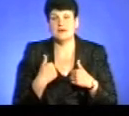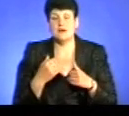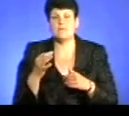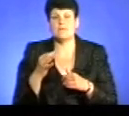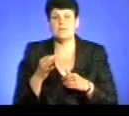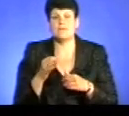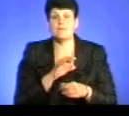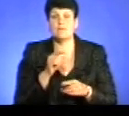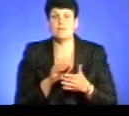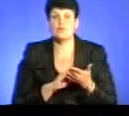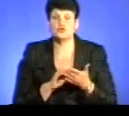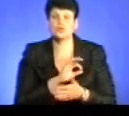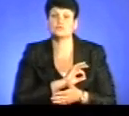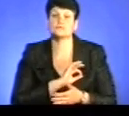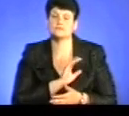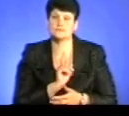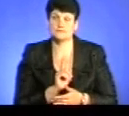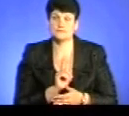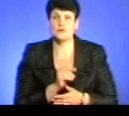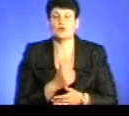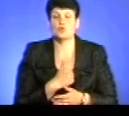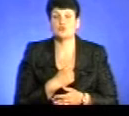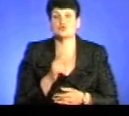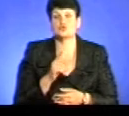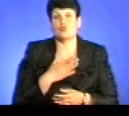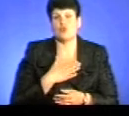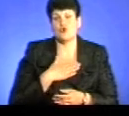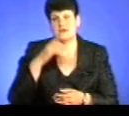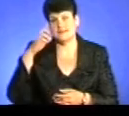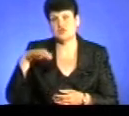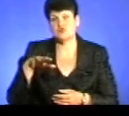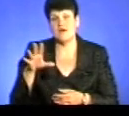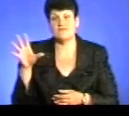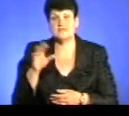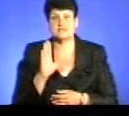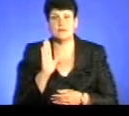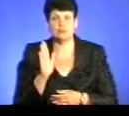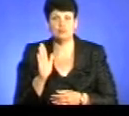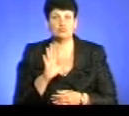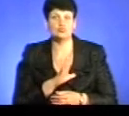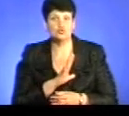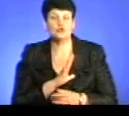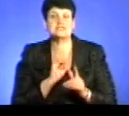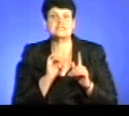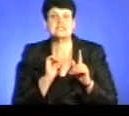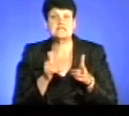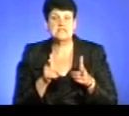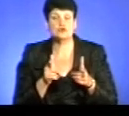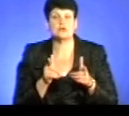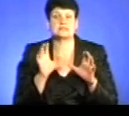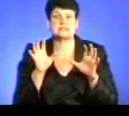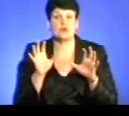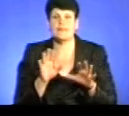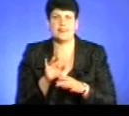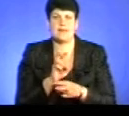повторюю ще раз, я хочу, щоб в моїй державі все було згідно закону. не порушуючи